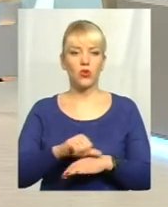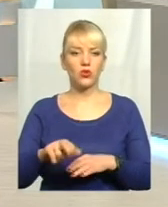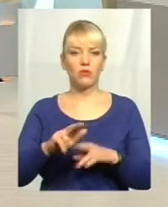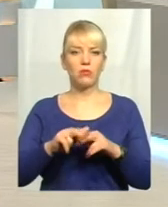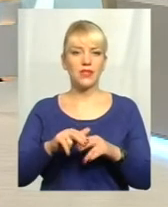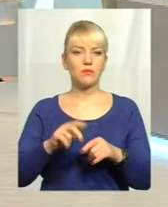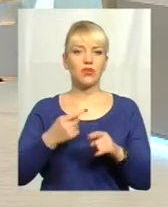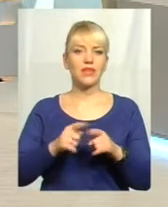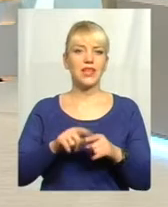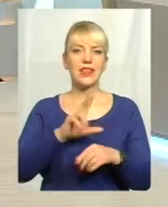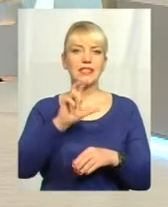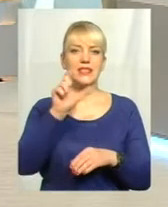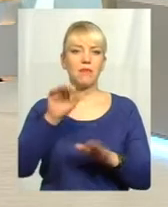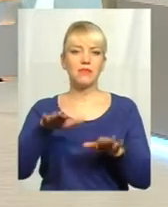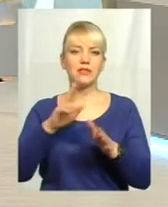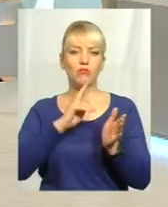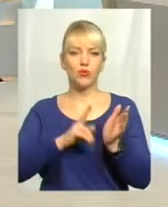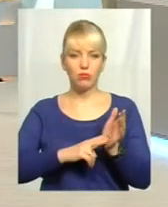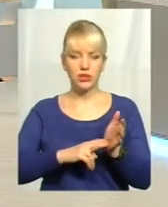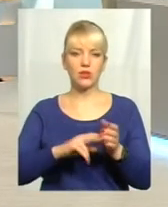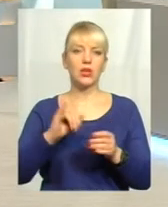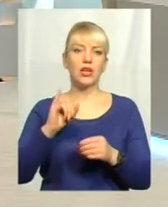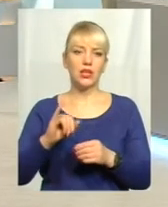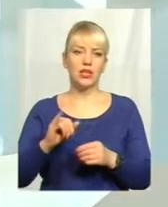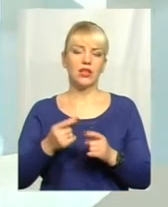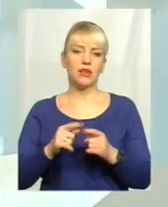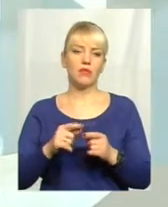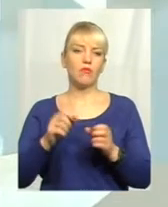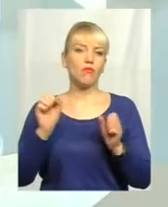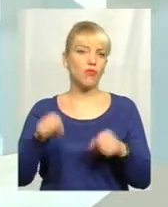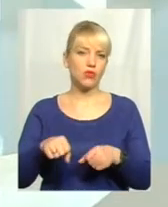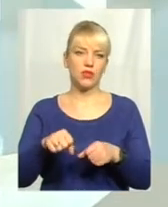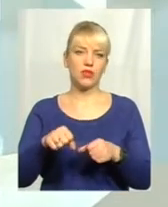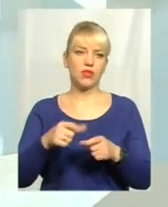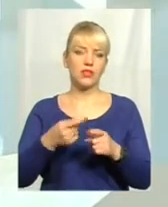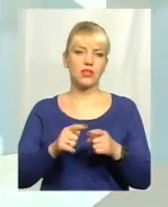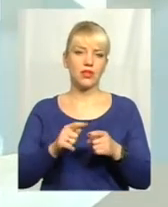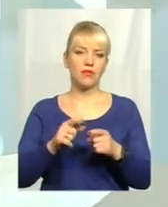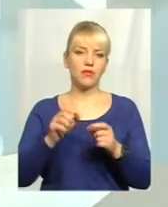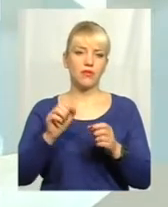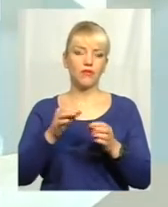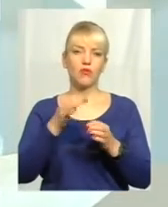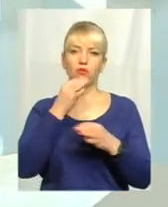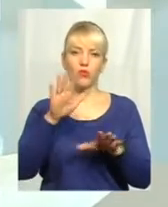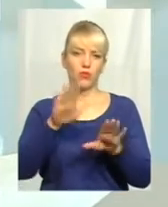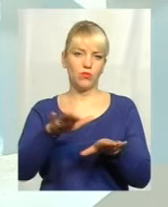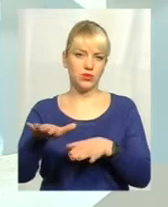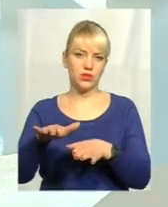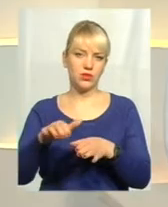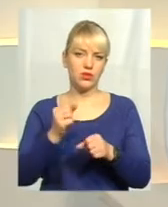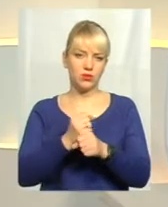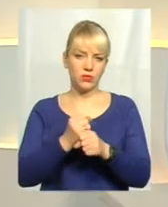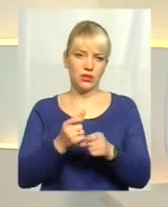місцем реєстрації, тому фактично територіальні підрозділи міграційної служби абсолютно відкриті для всіх громадян, не від інших областей.